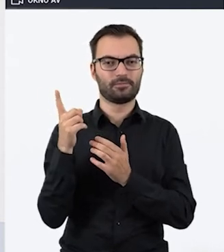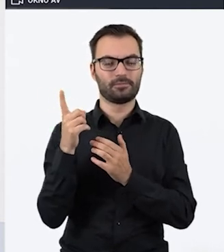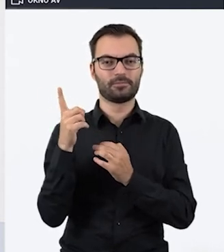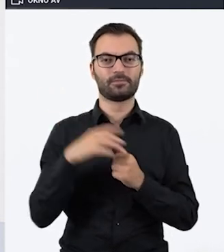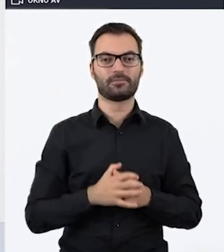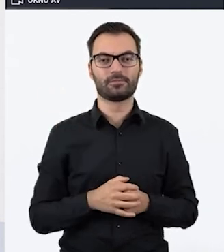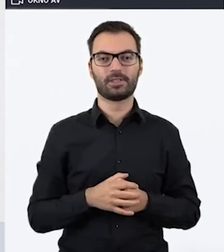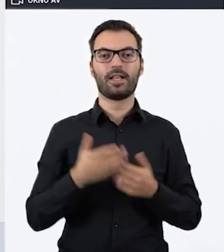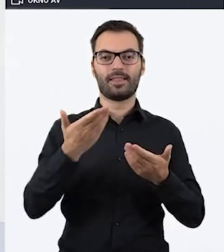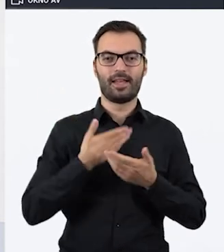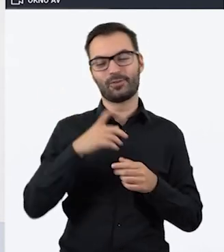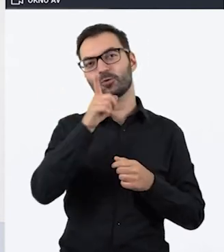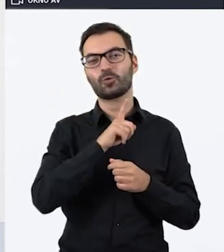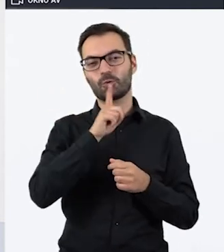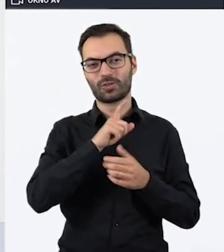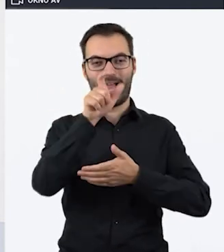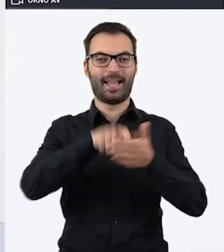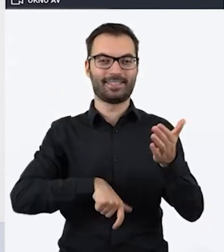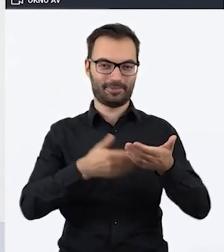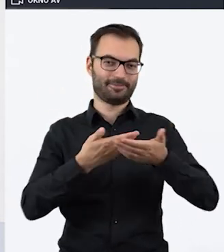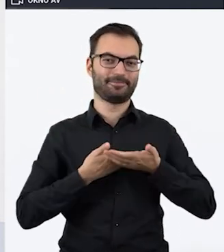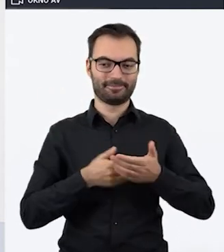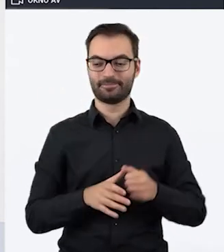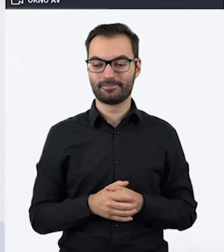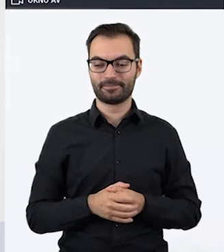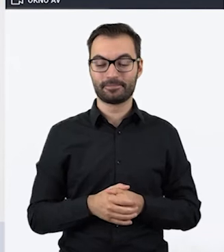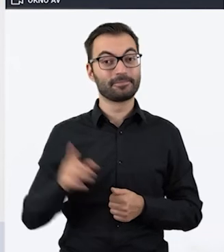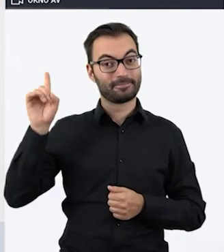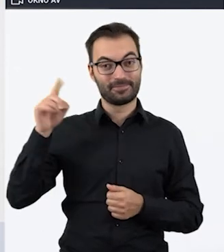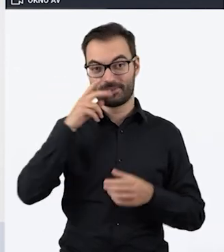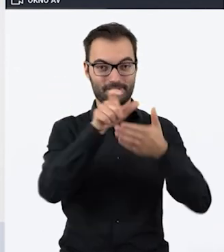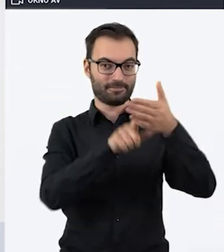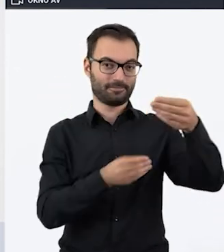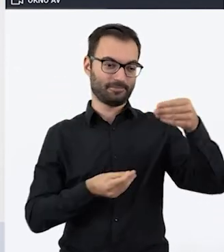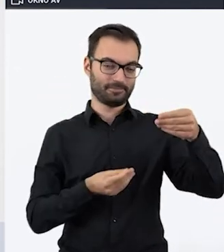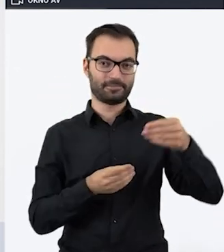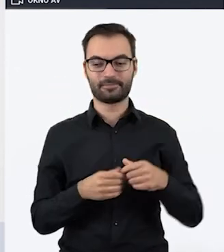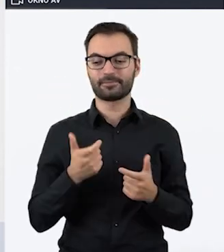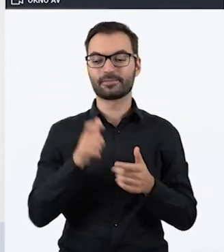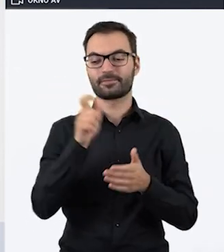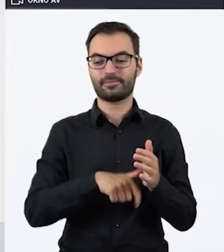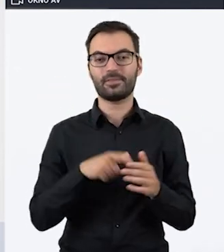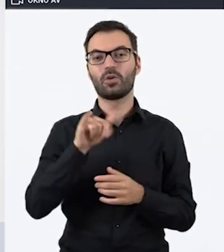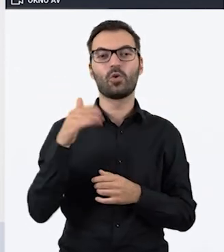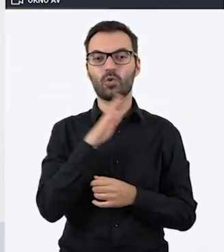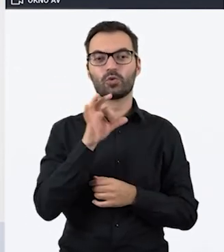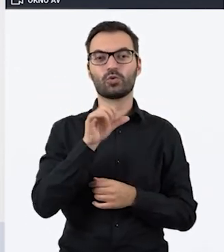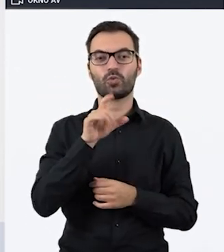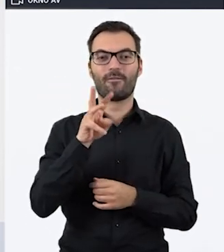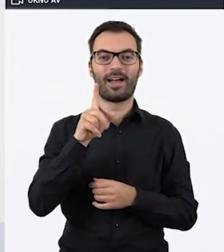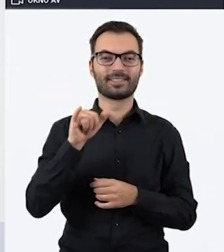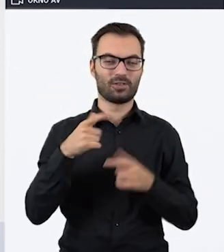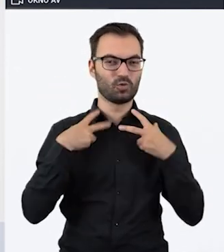zwróci nam sztuczną taką fejkową receptę. No i jak tutaj Państwo widzą na załączonym zdjęciu, wygenerowałem receptę dla Juliusza